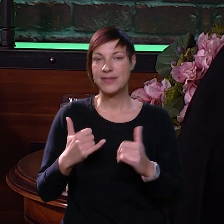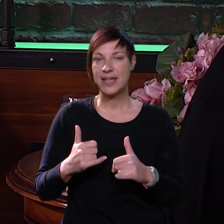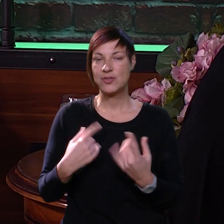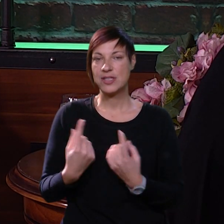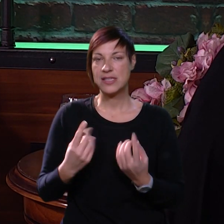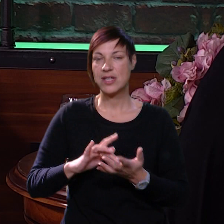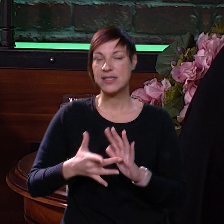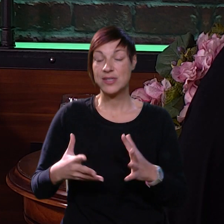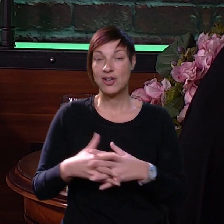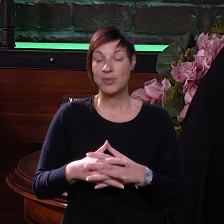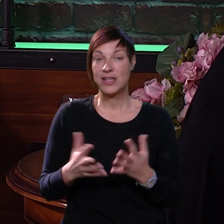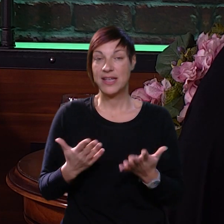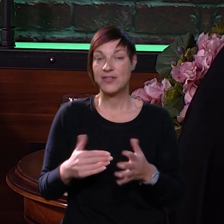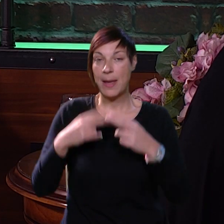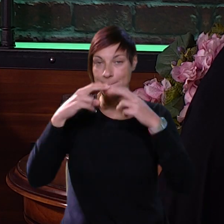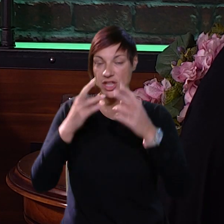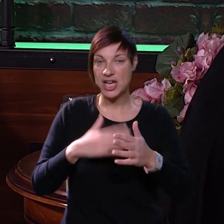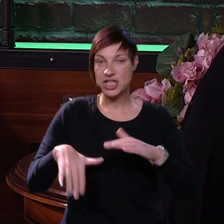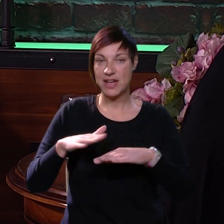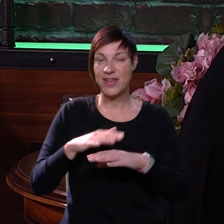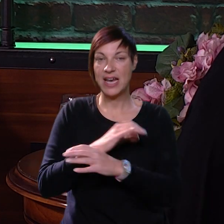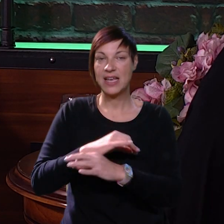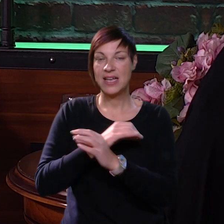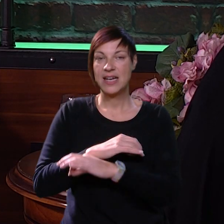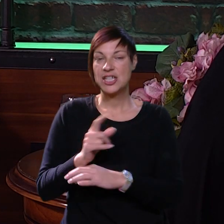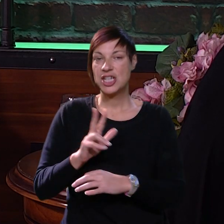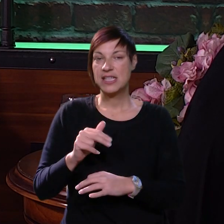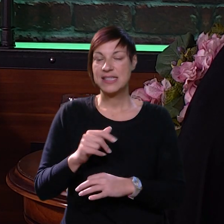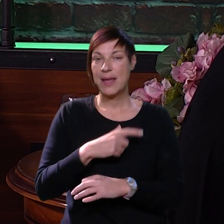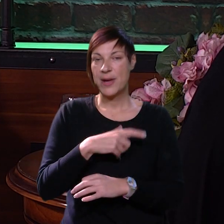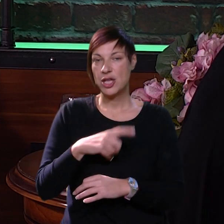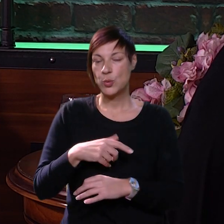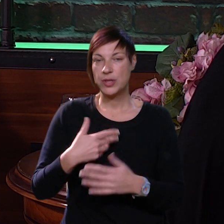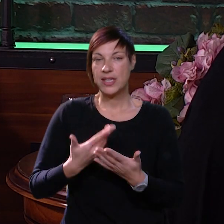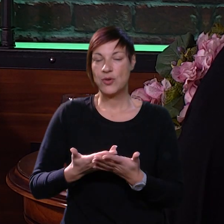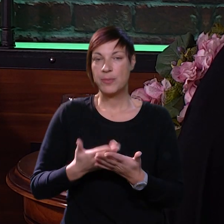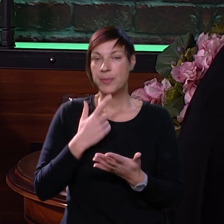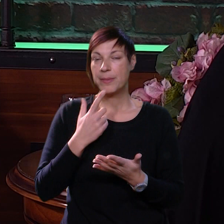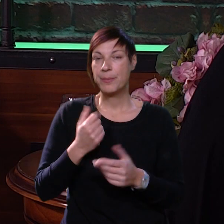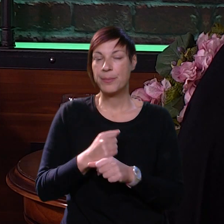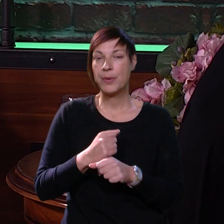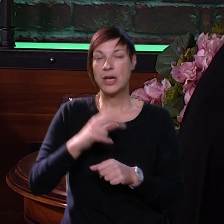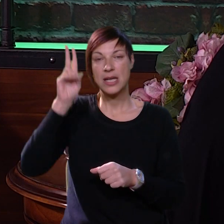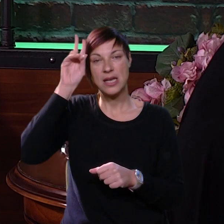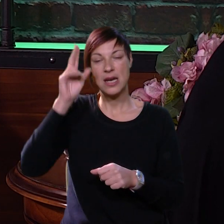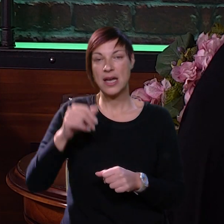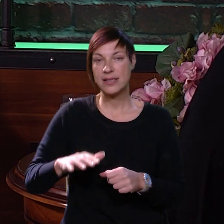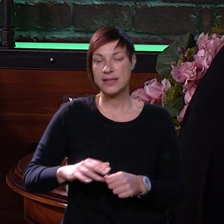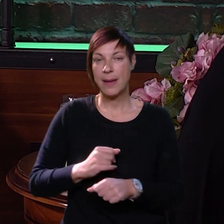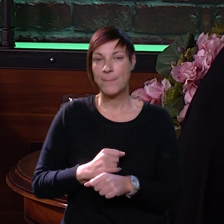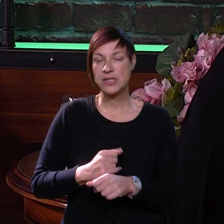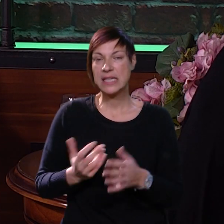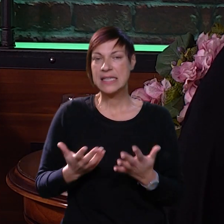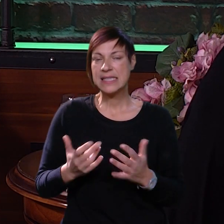Trenutno je situacija u cijelom gradu tako da je potražnja velika, ali nažalost nema ljudi koji bi mogli raditi taj posao